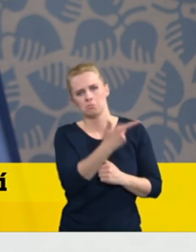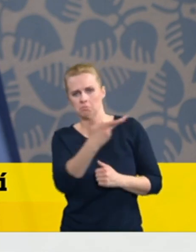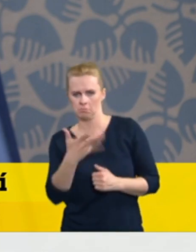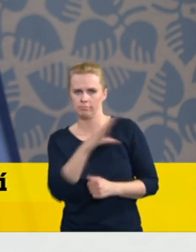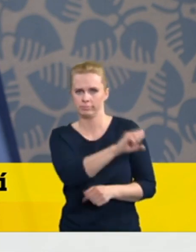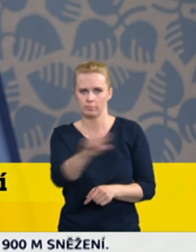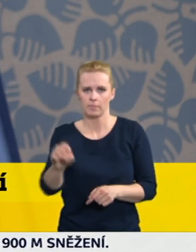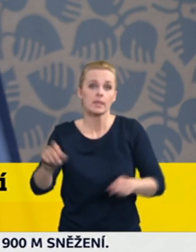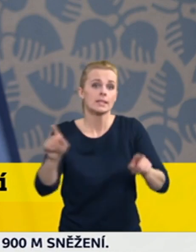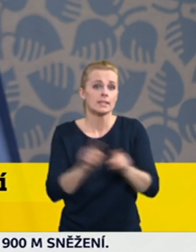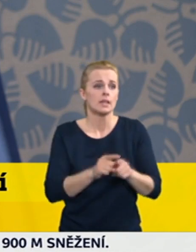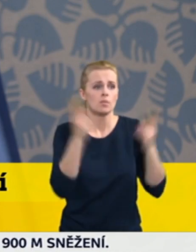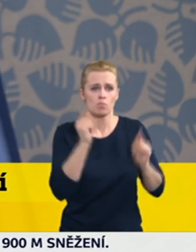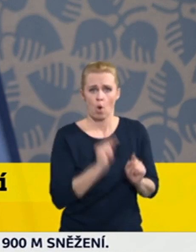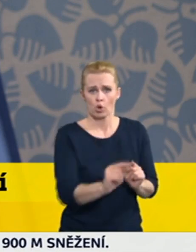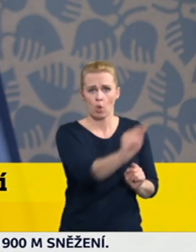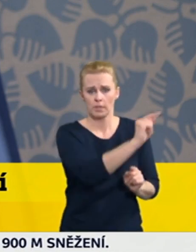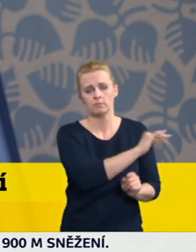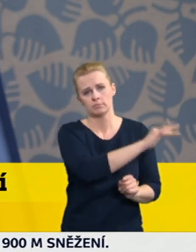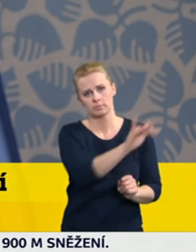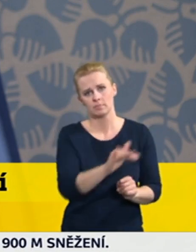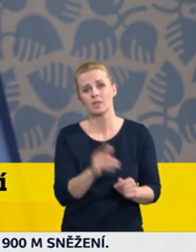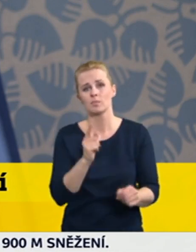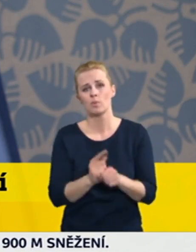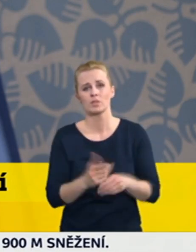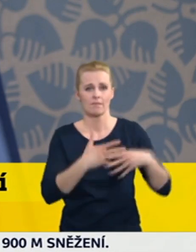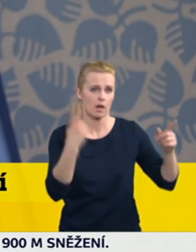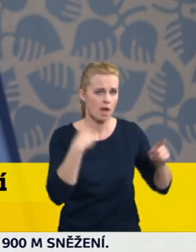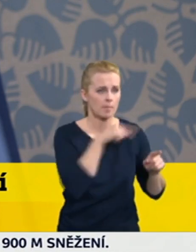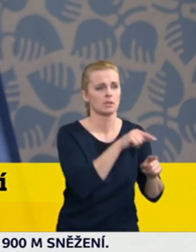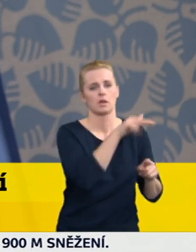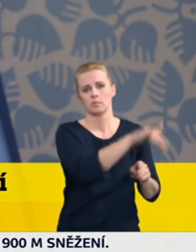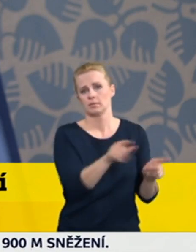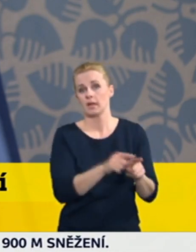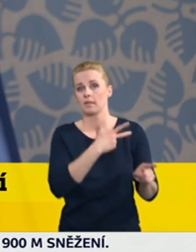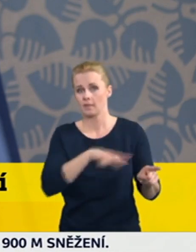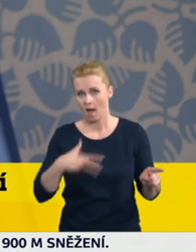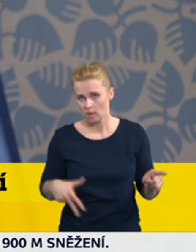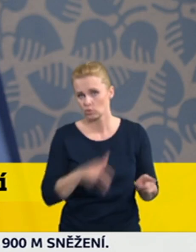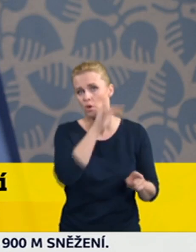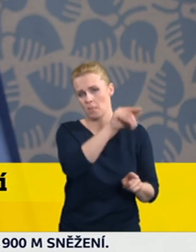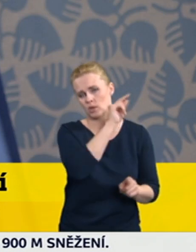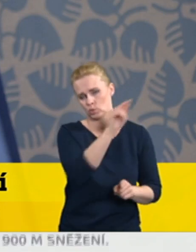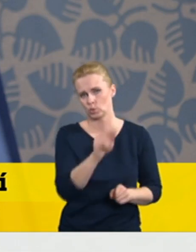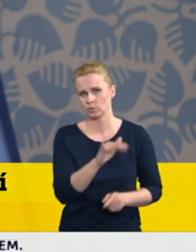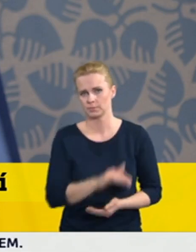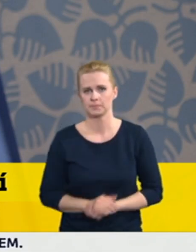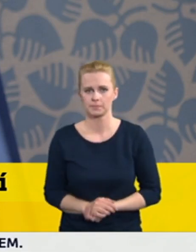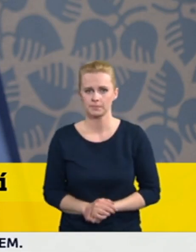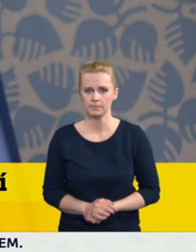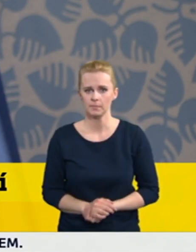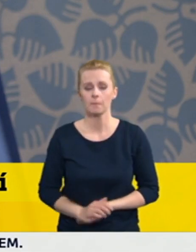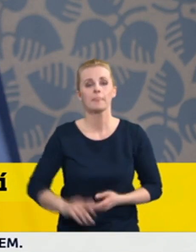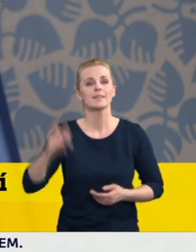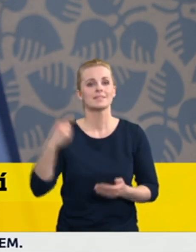vím a tuším Dánska, Velké Británie a ještě jedné země. To ale znamená, že tady je a že je potřeba